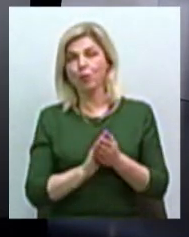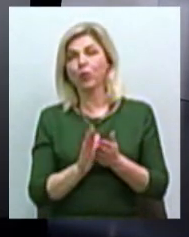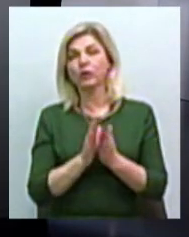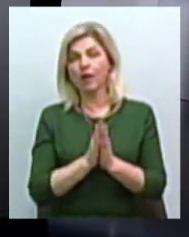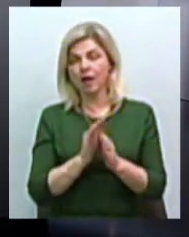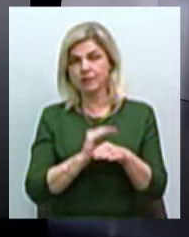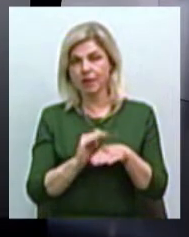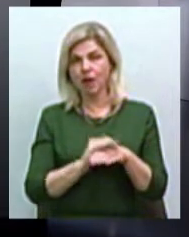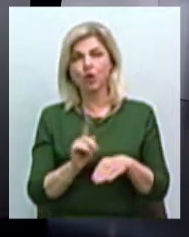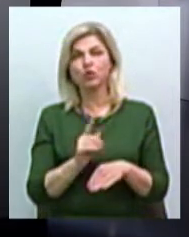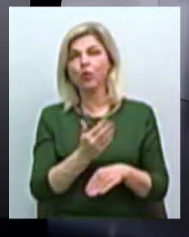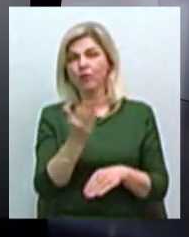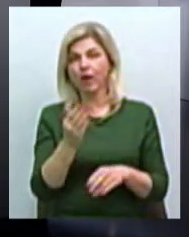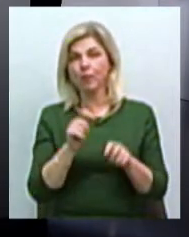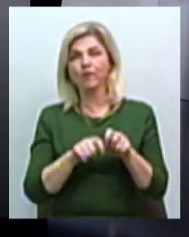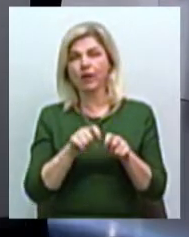ви перевіряли під час аудиту?